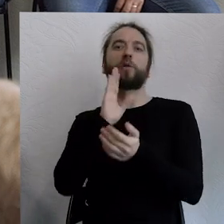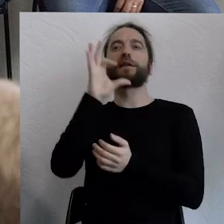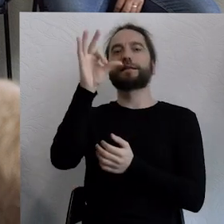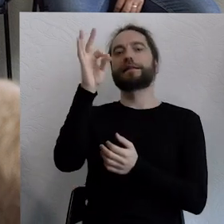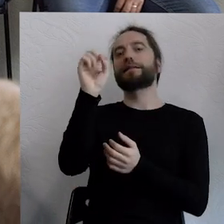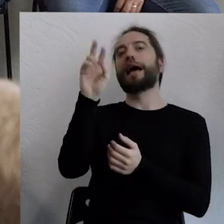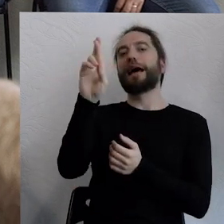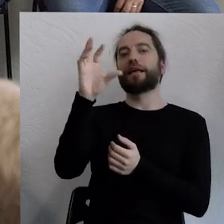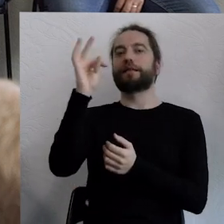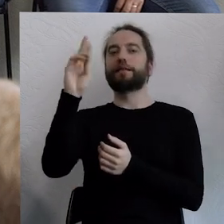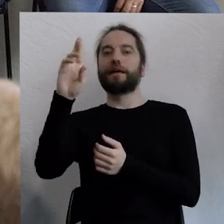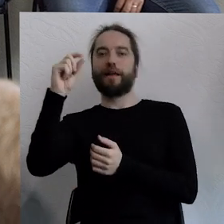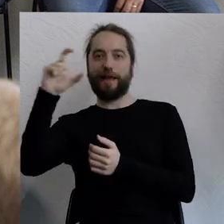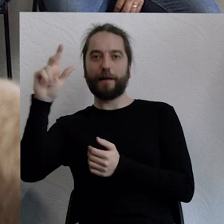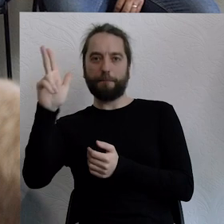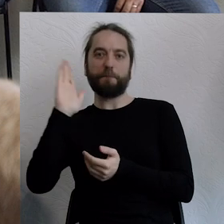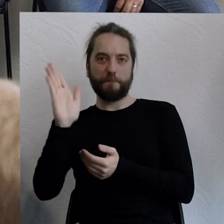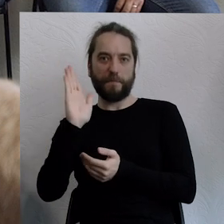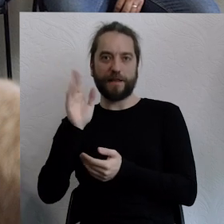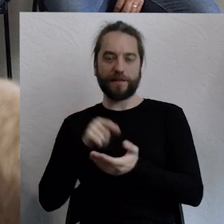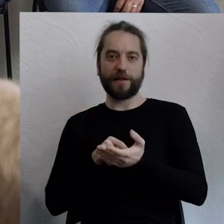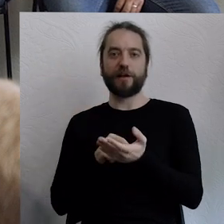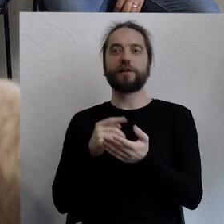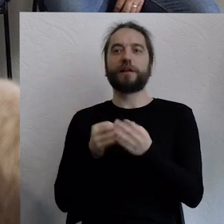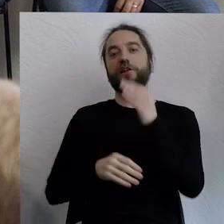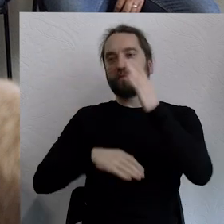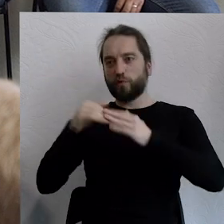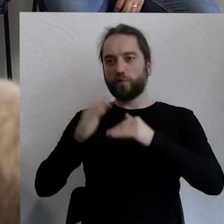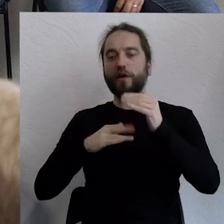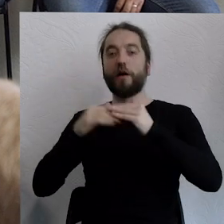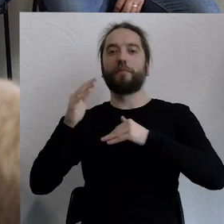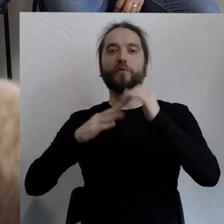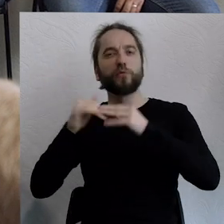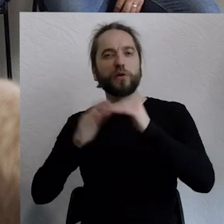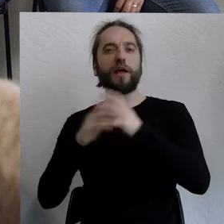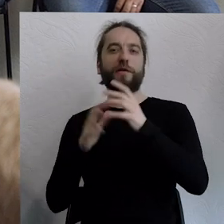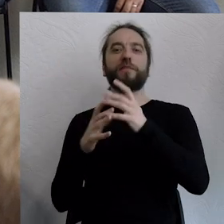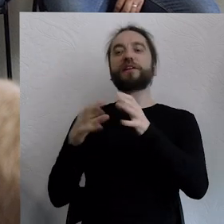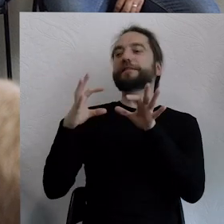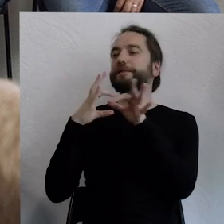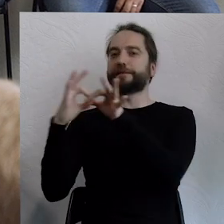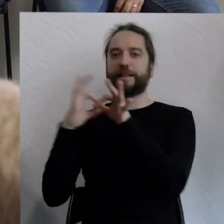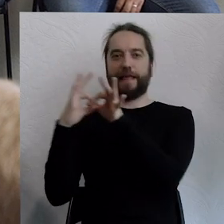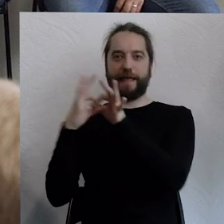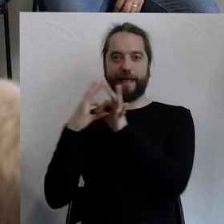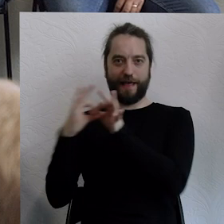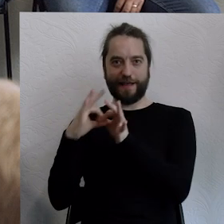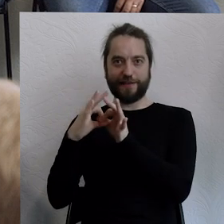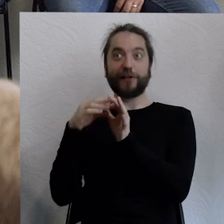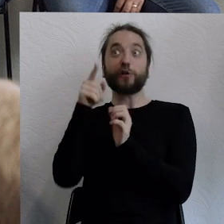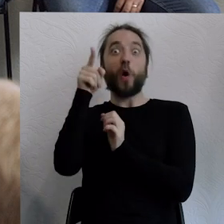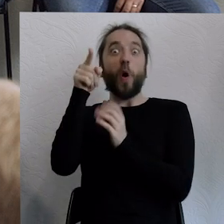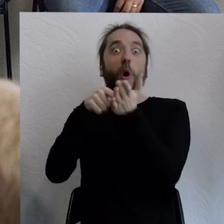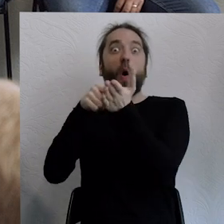planetę, odbudowując nasze też więzi. I to, co widzę po wyjściu, to jest ta moja wieś, gdzie mogę